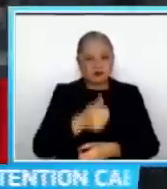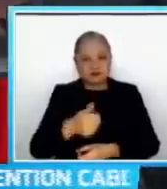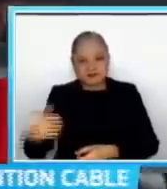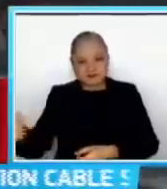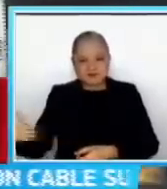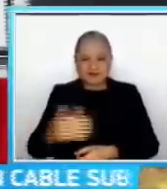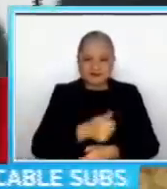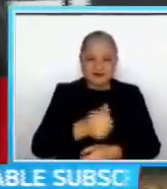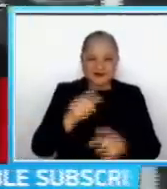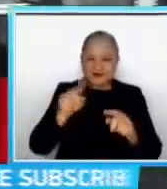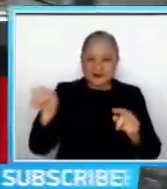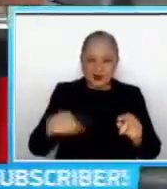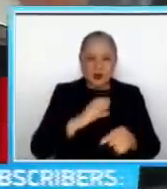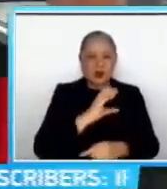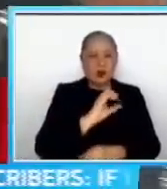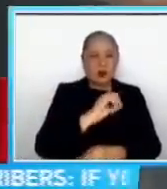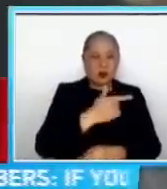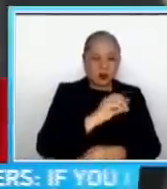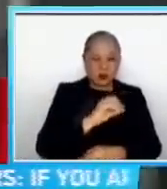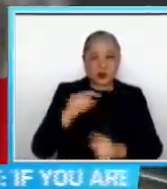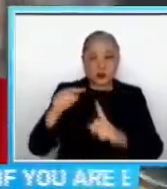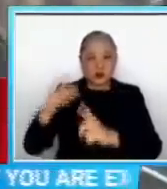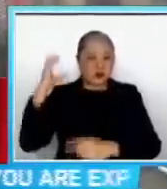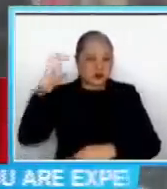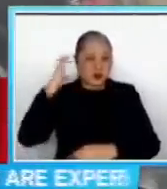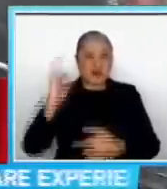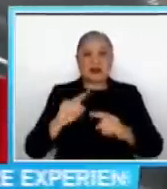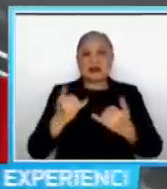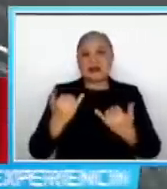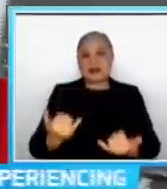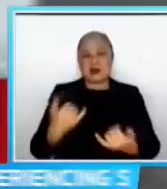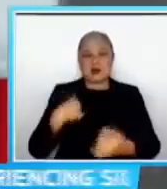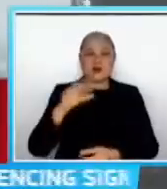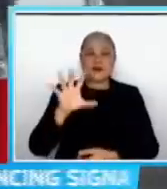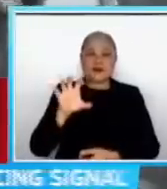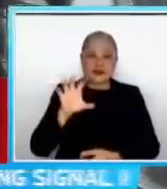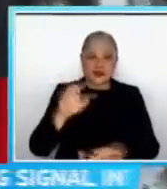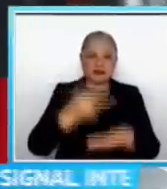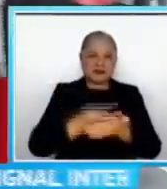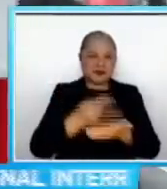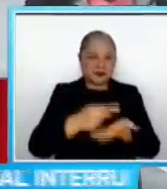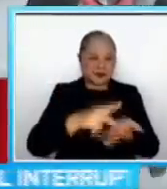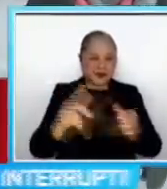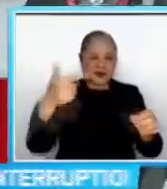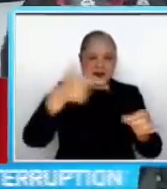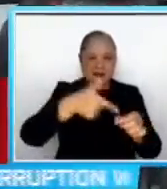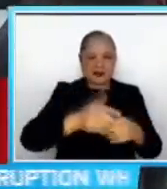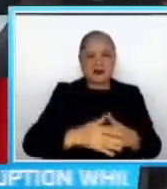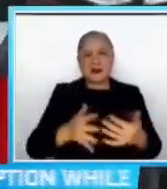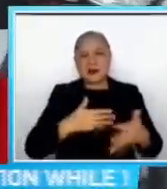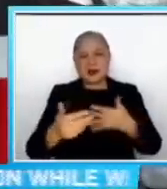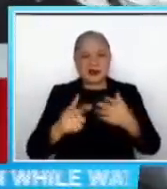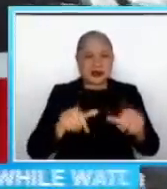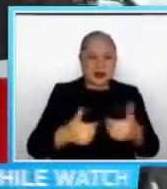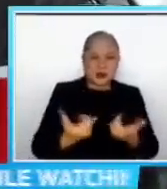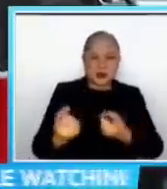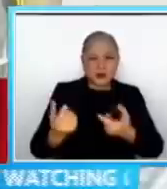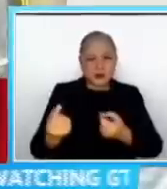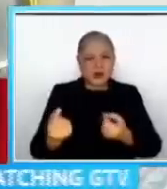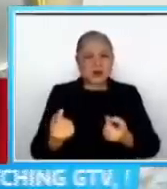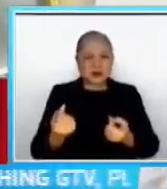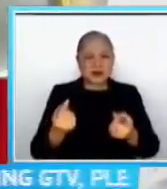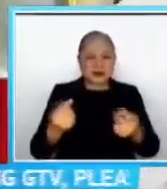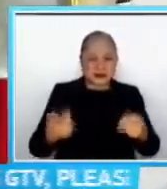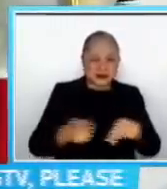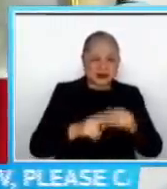Kogyokubaw Pero ngayon, umaabot na raw ito ng 500 piso Kaya kahit anong discarte raw, ang gawin nila, hirap pa rin